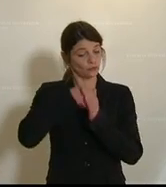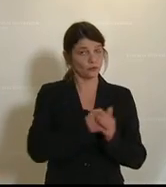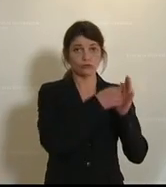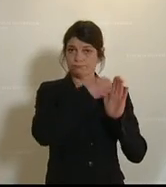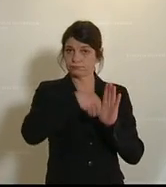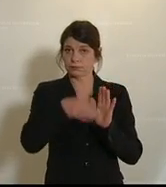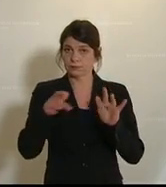einen Antrag ein. Dank. Dank.